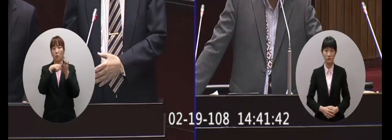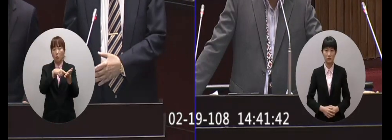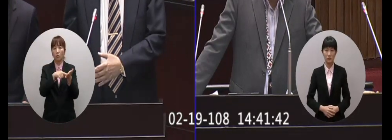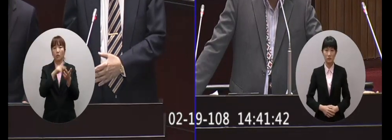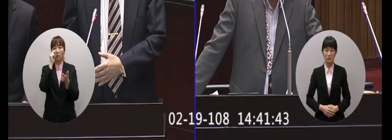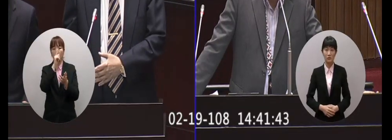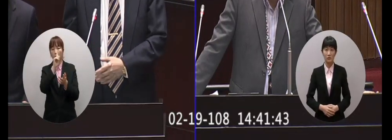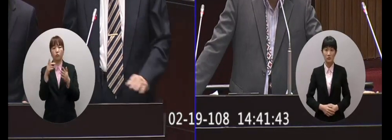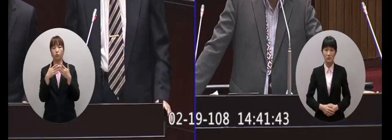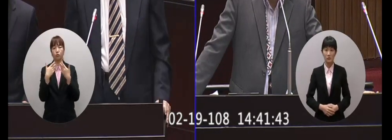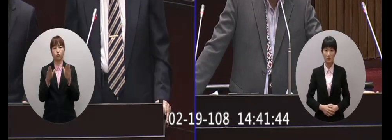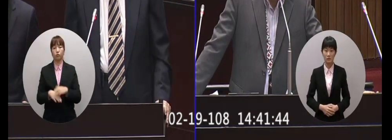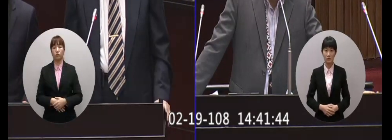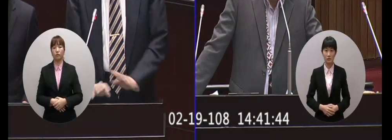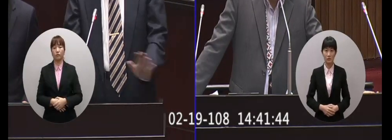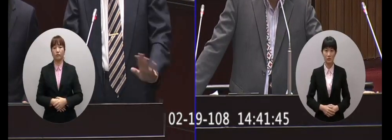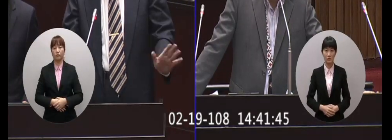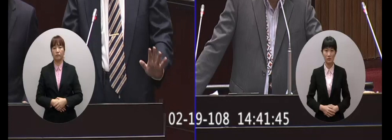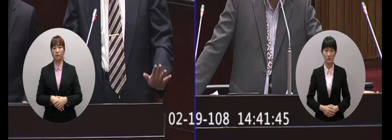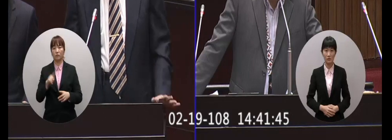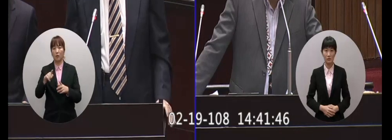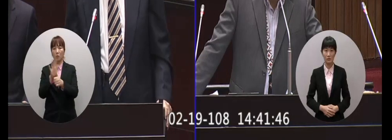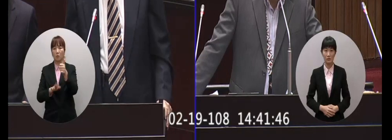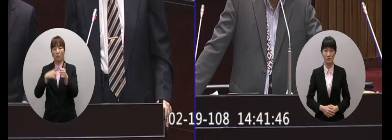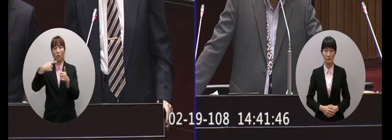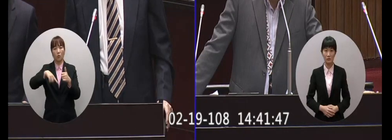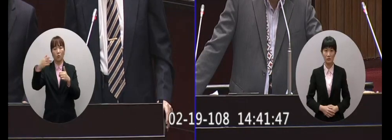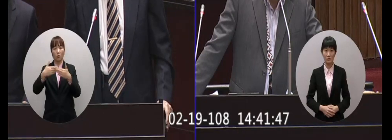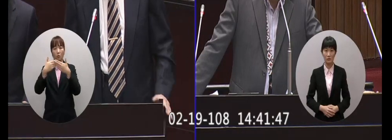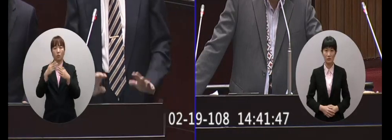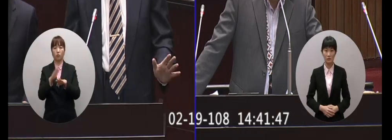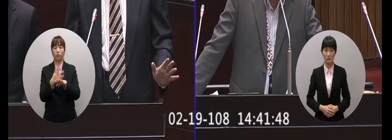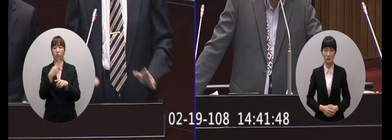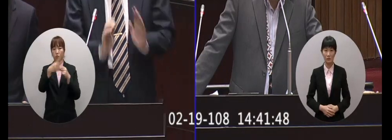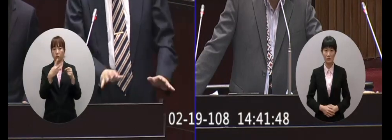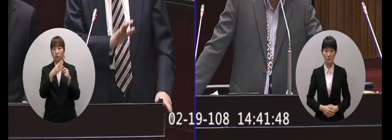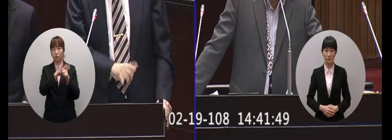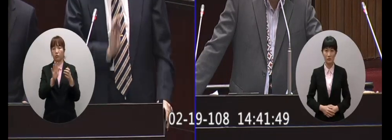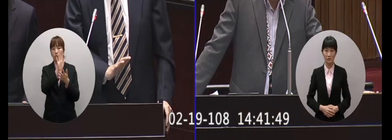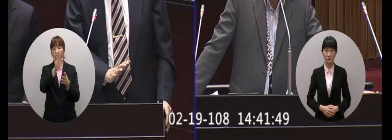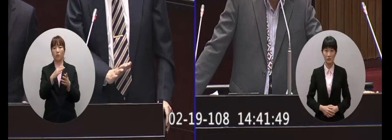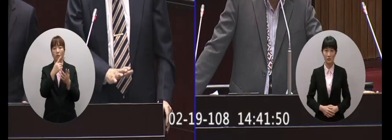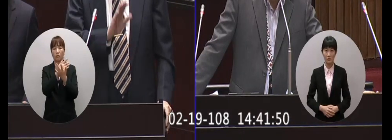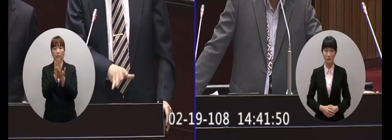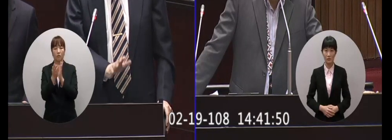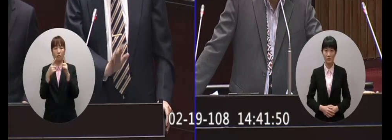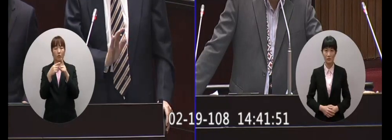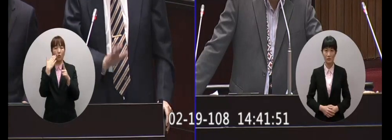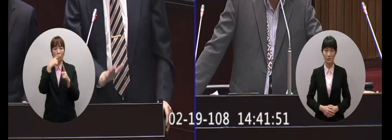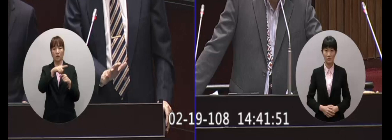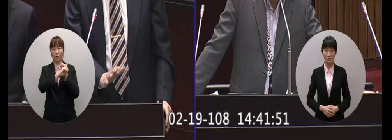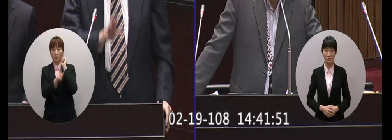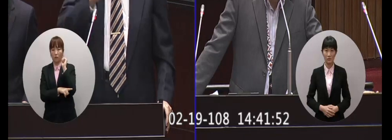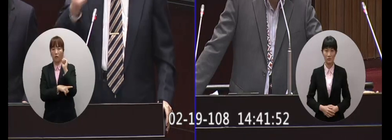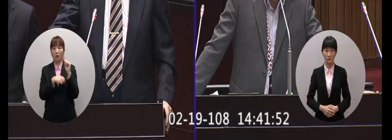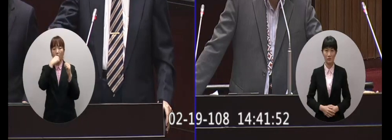請然後延期官去核診啊這個不妨礙他那個那個三年的管制騎滿了以後的行為但是任何人按照兩岸人民